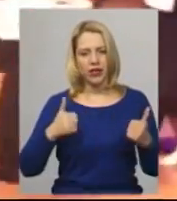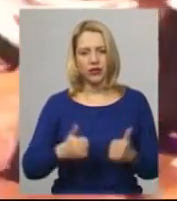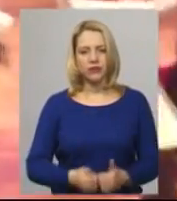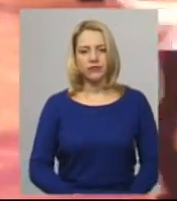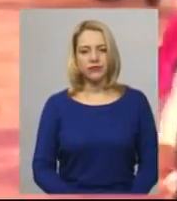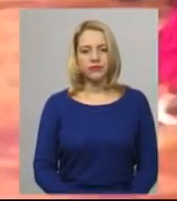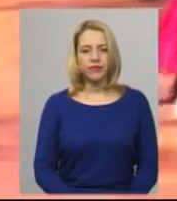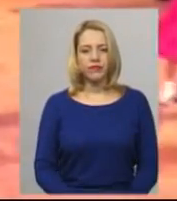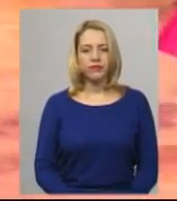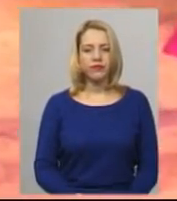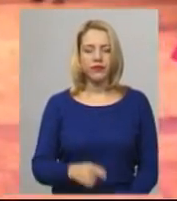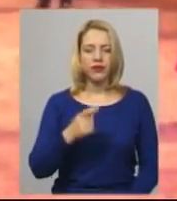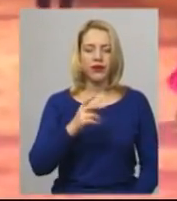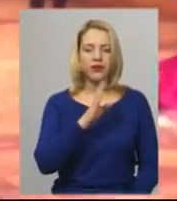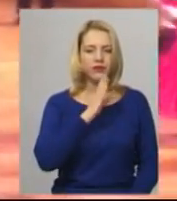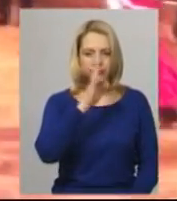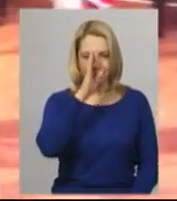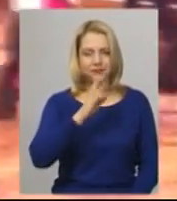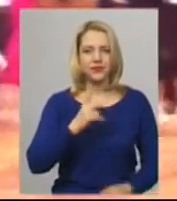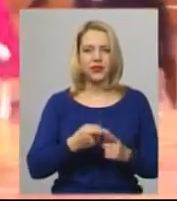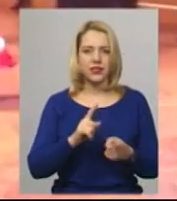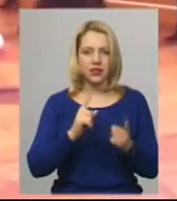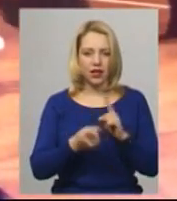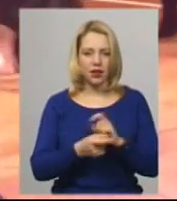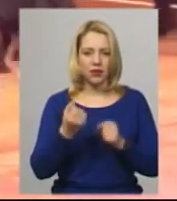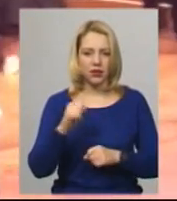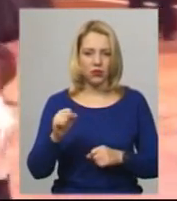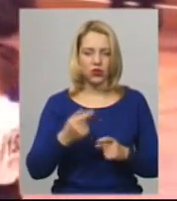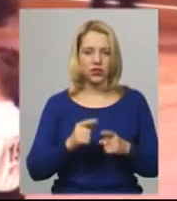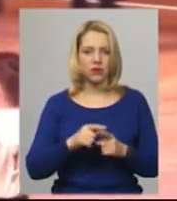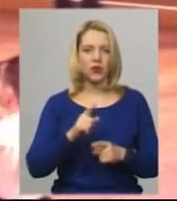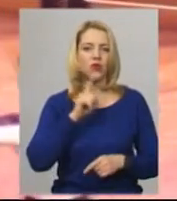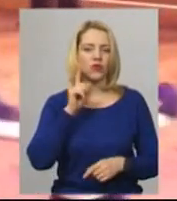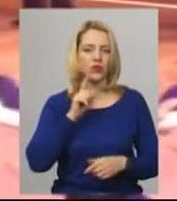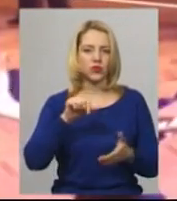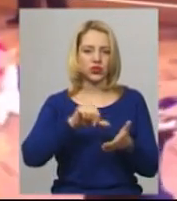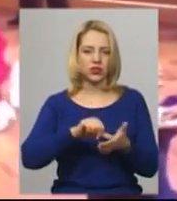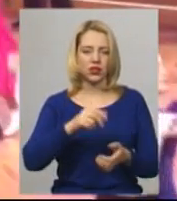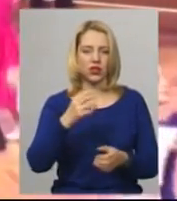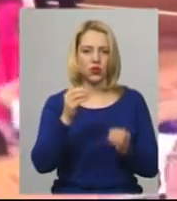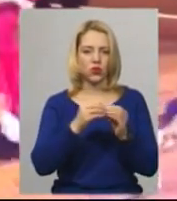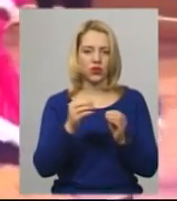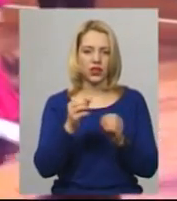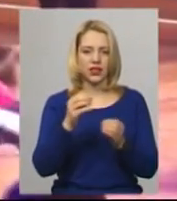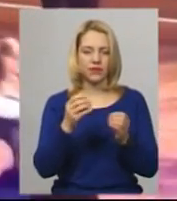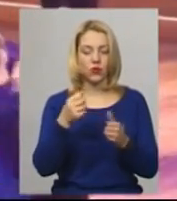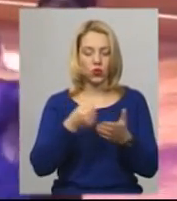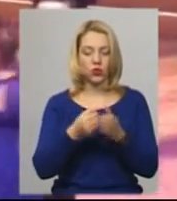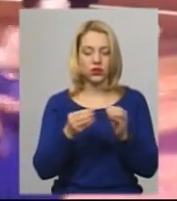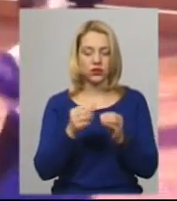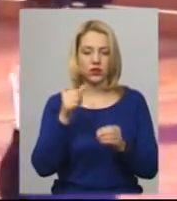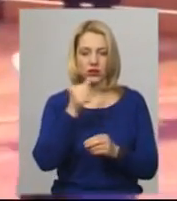Горобець та Євеліна Кузьмич стали переможцями віковій групі «Ювенали» – учасників віком до 10 років. Тренерка танцюристів Вікторія Горобець розповіла,